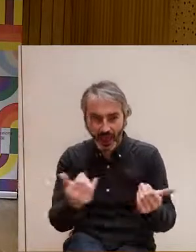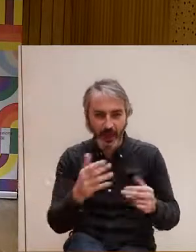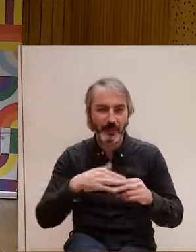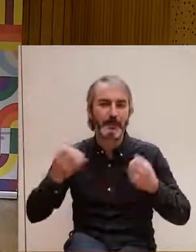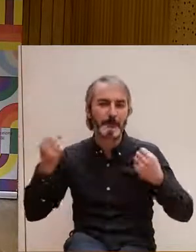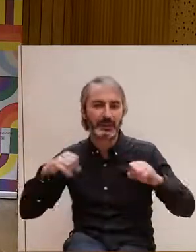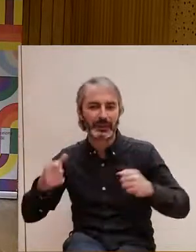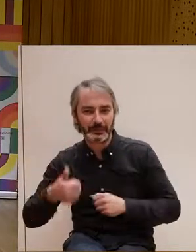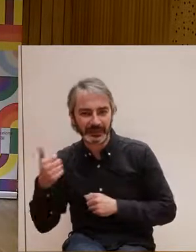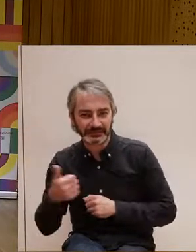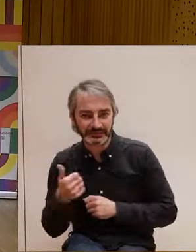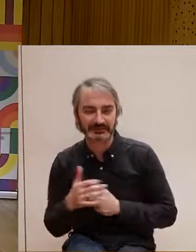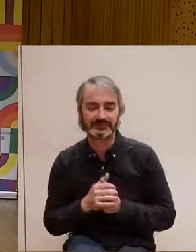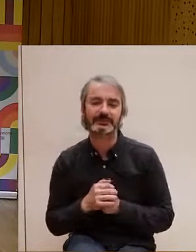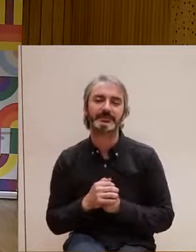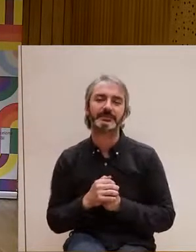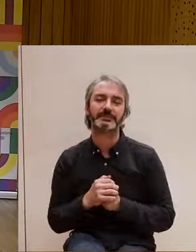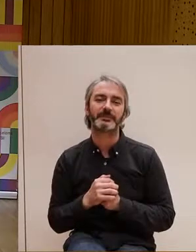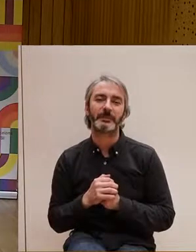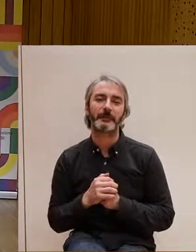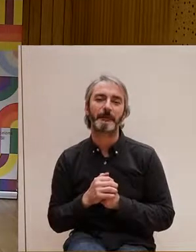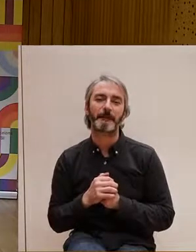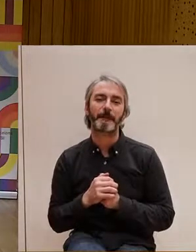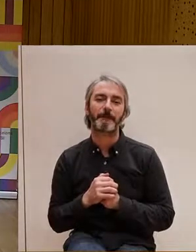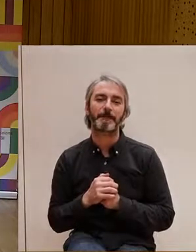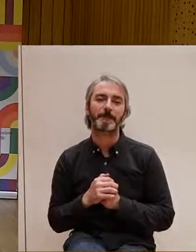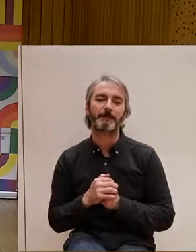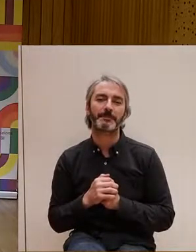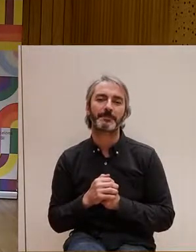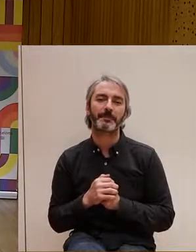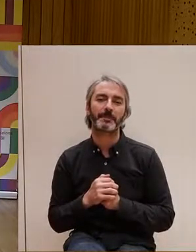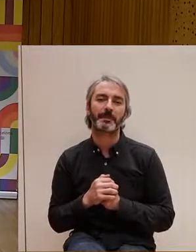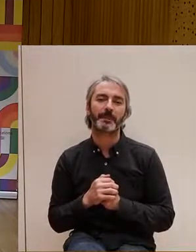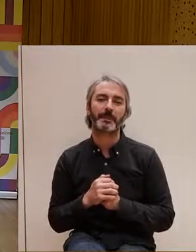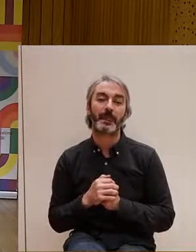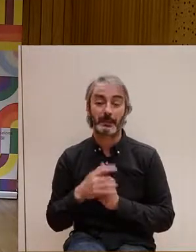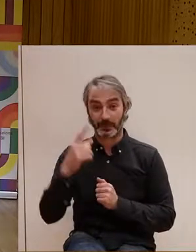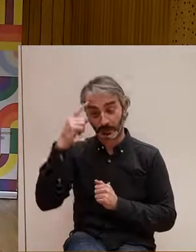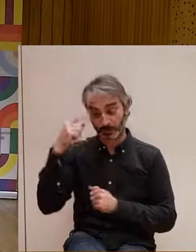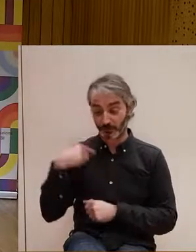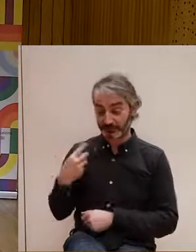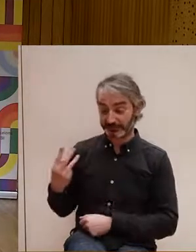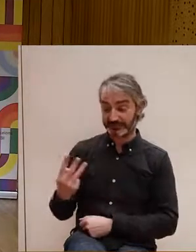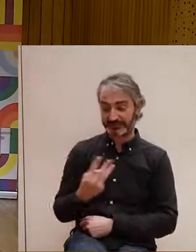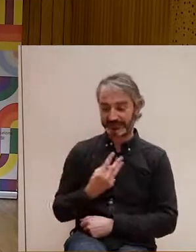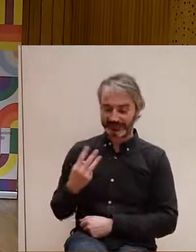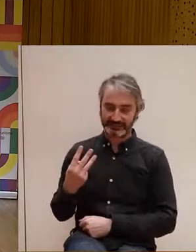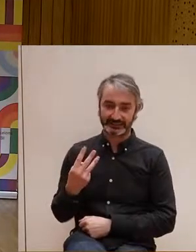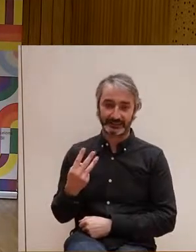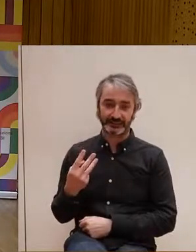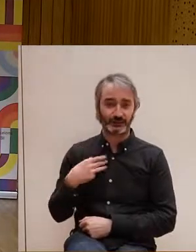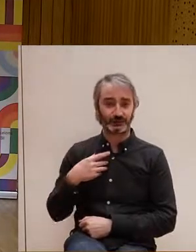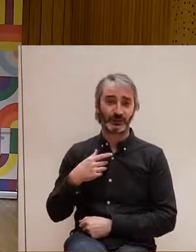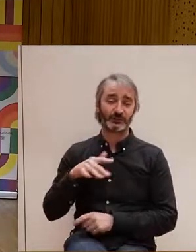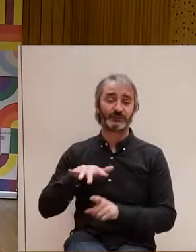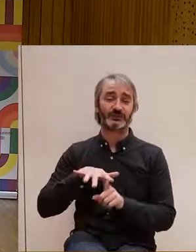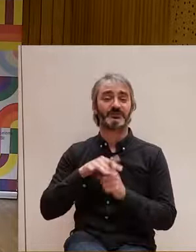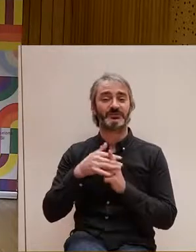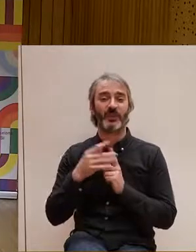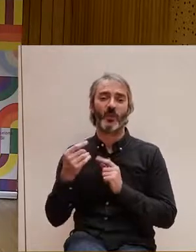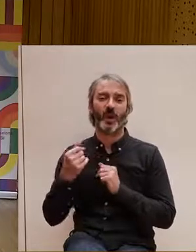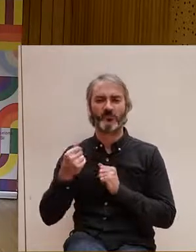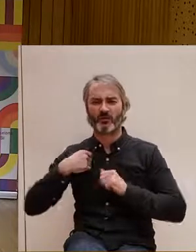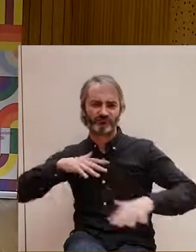de pràctiques, com que també crec que les tres venim d'un entorn segurament associatiu